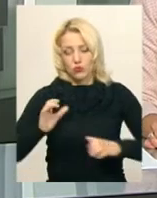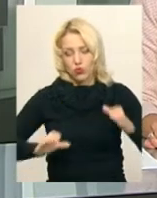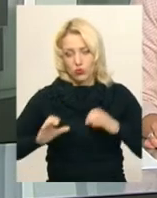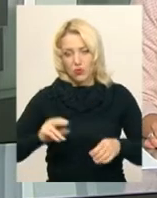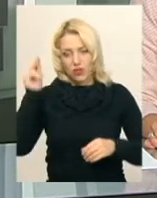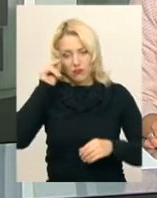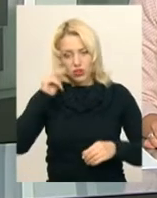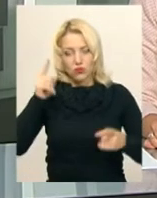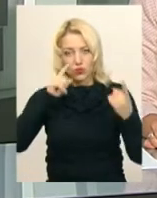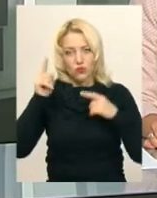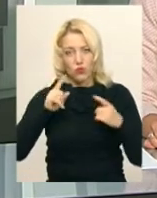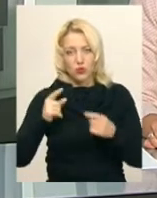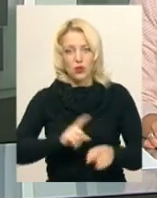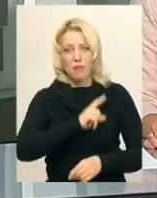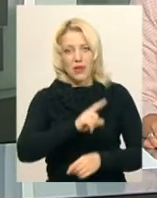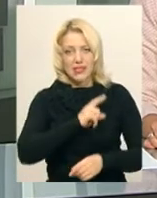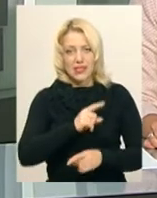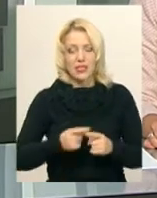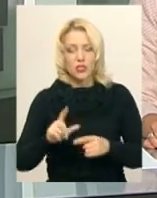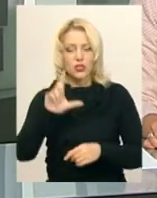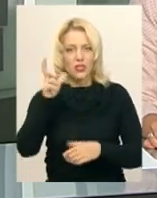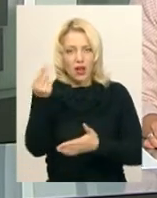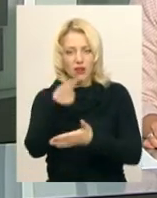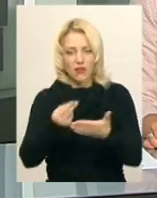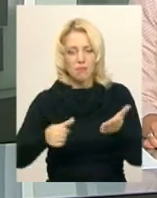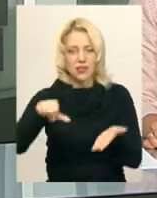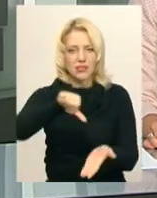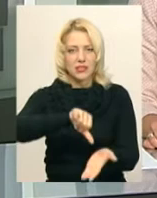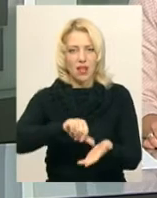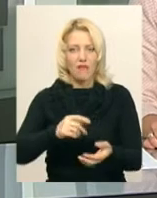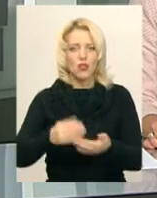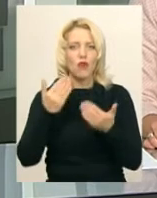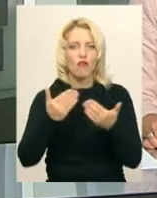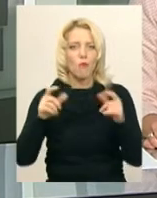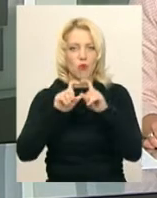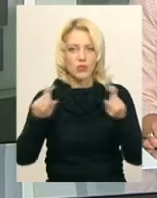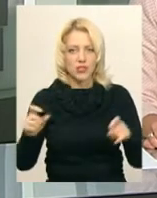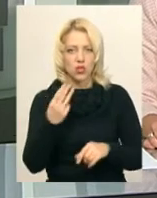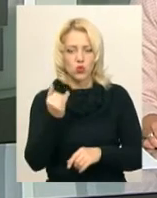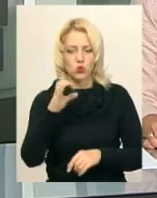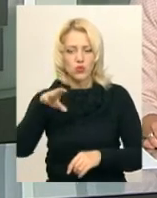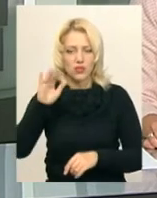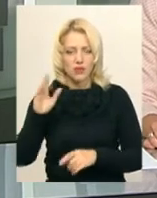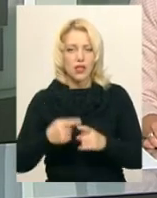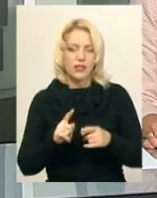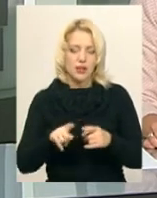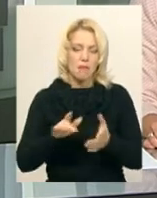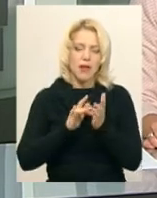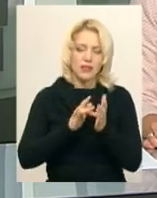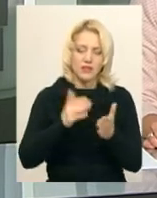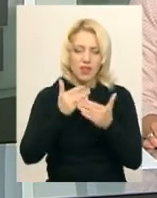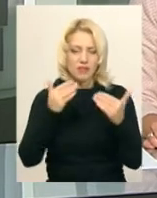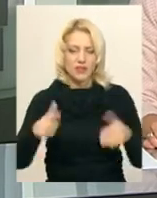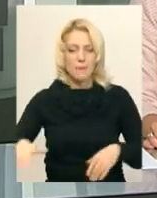майстерні графічного дизайну Віталія Шості представили у Хмельницькому обласному художньому музеї. Це мандрівна виставка «Майдан. Простір